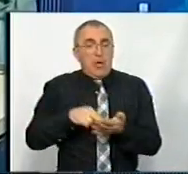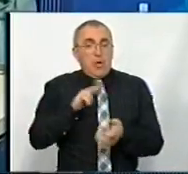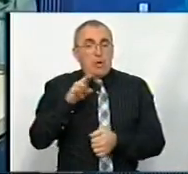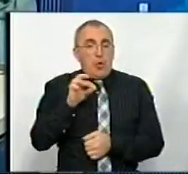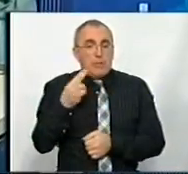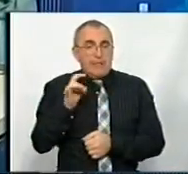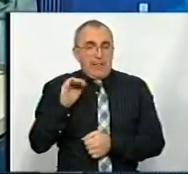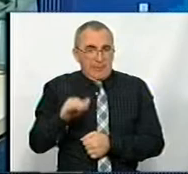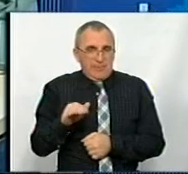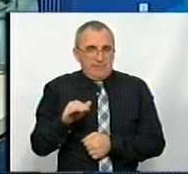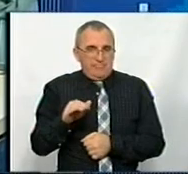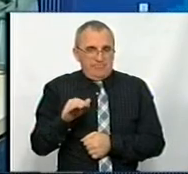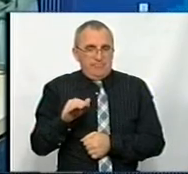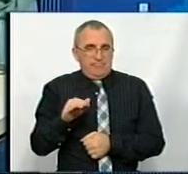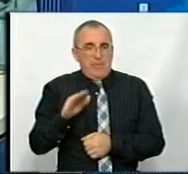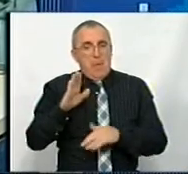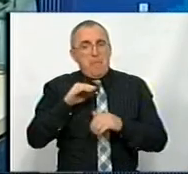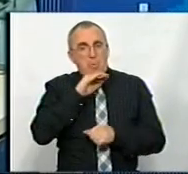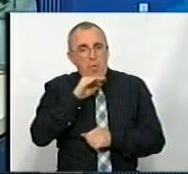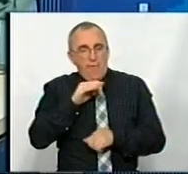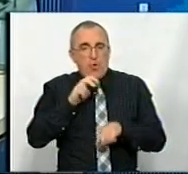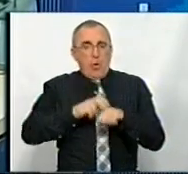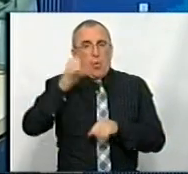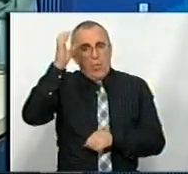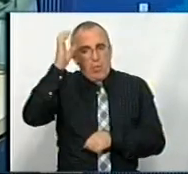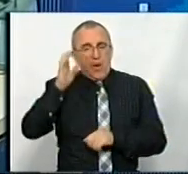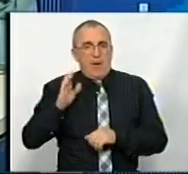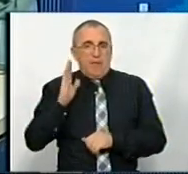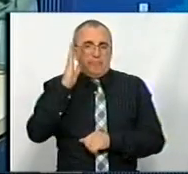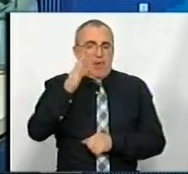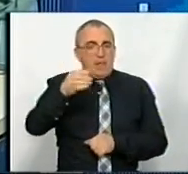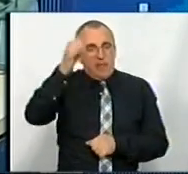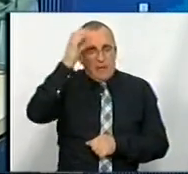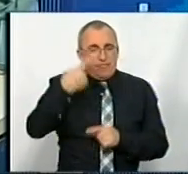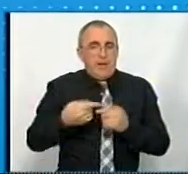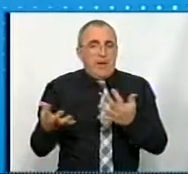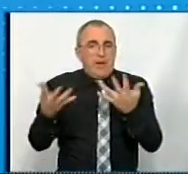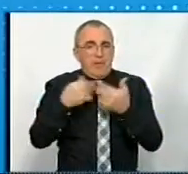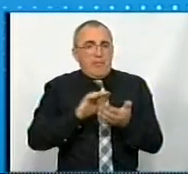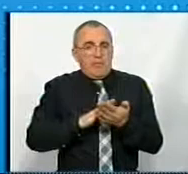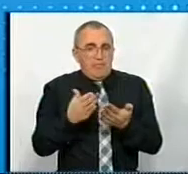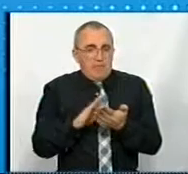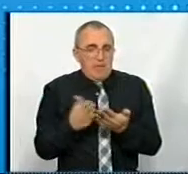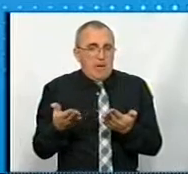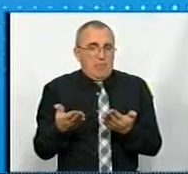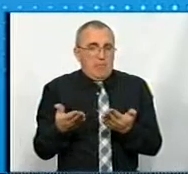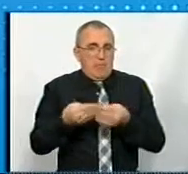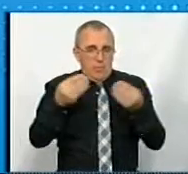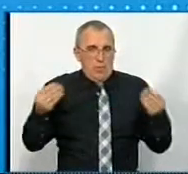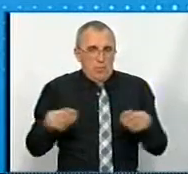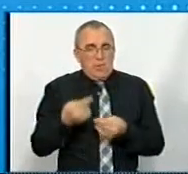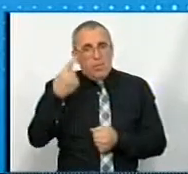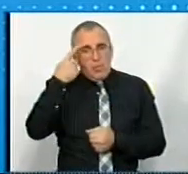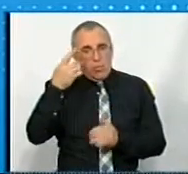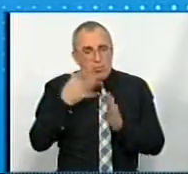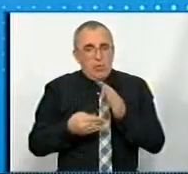або став професором, доктором наук, кандидатом наук, треба певна кількість публікацій в Скопусу, Web of Science. І ми маємо розуміти,